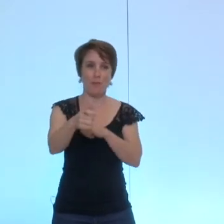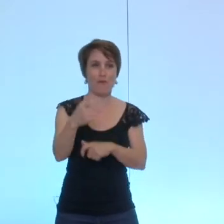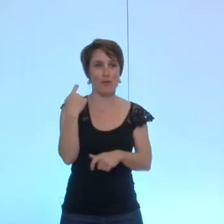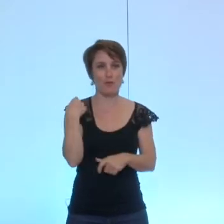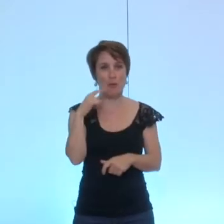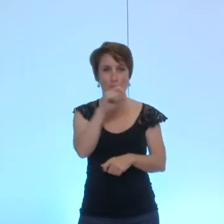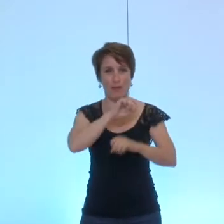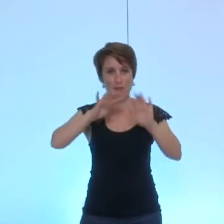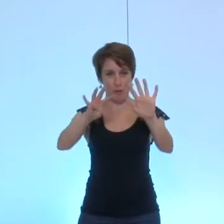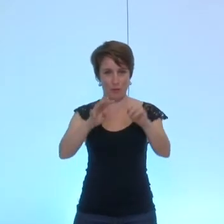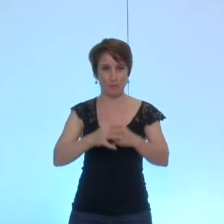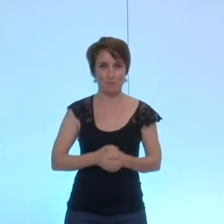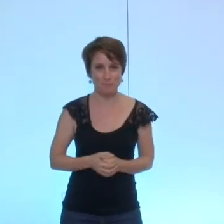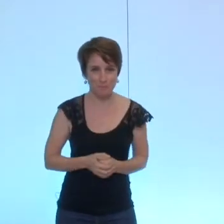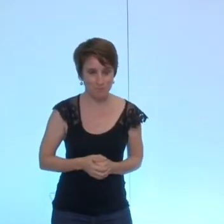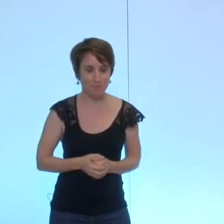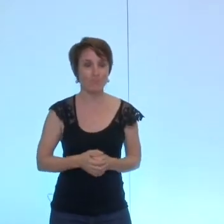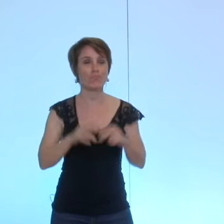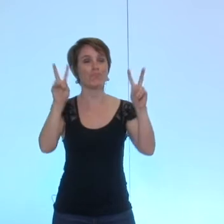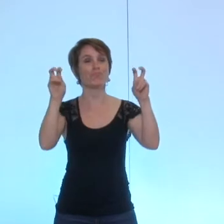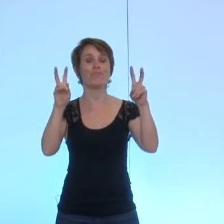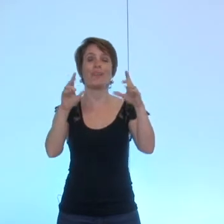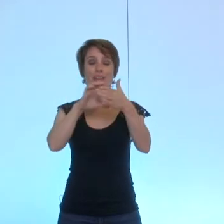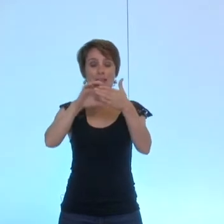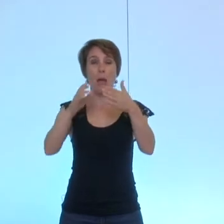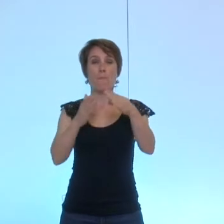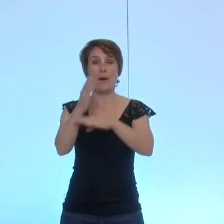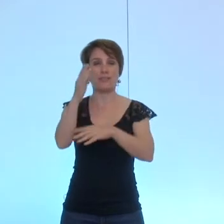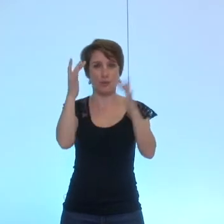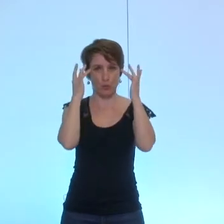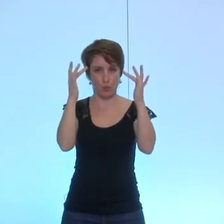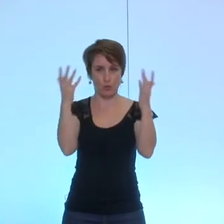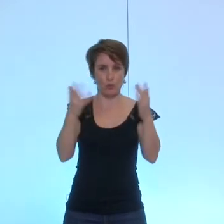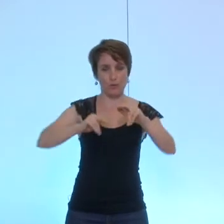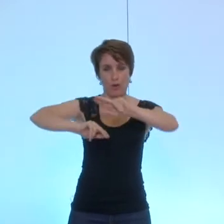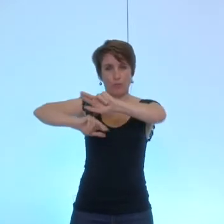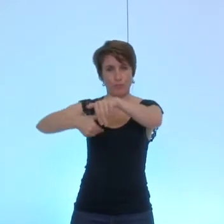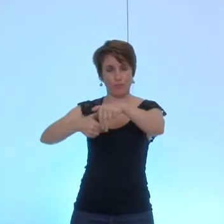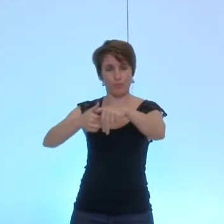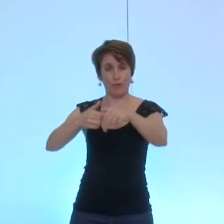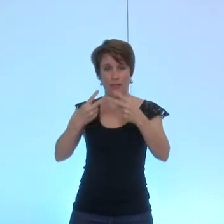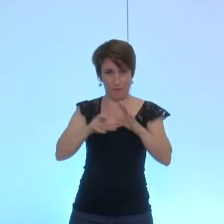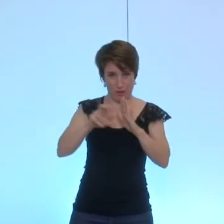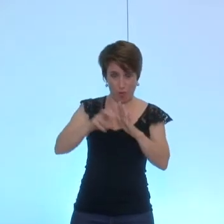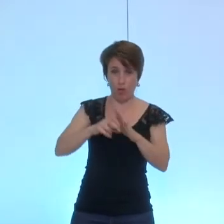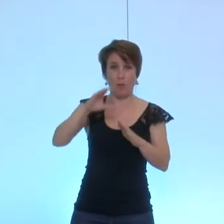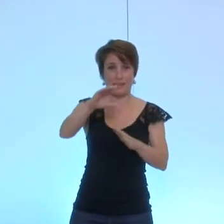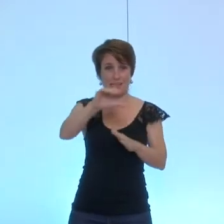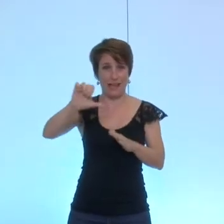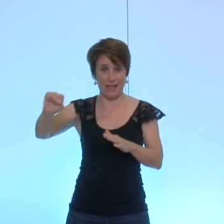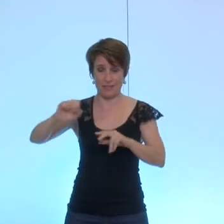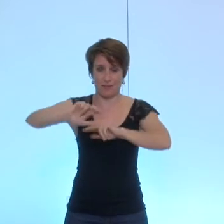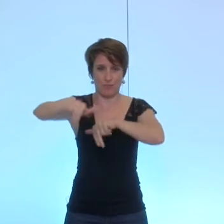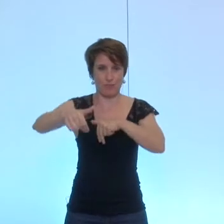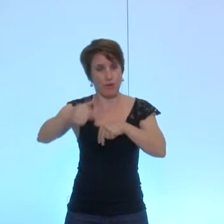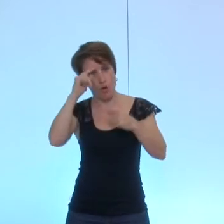29 c'est le pass culture convention de partenariat entre la ville de Grenoble et le centre communal d'action sociale pour l'accès de